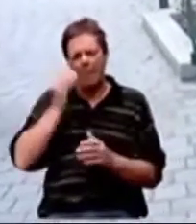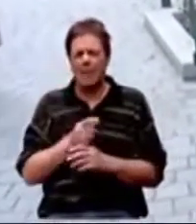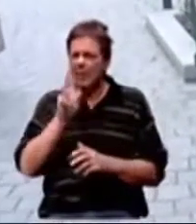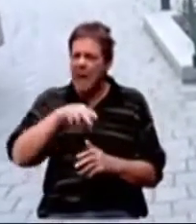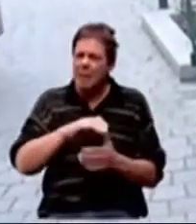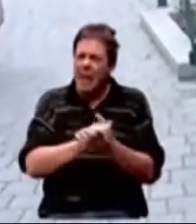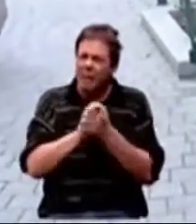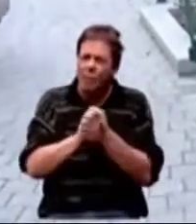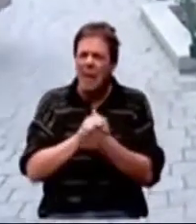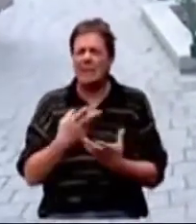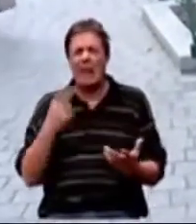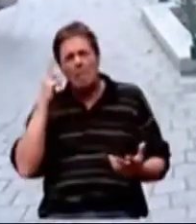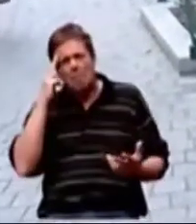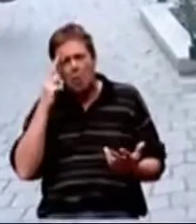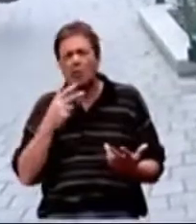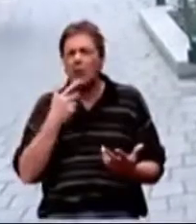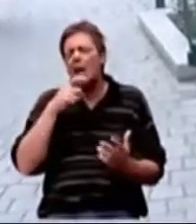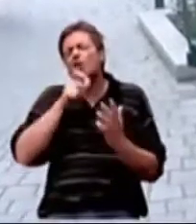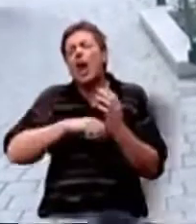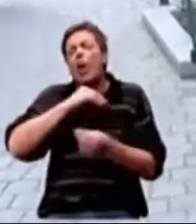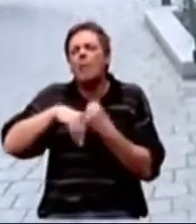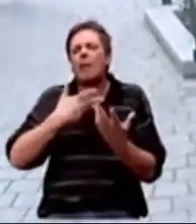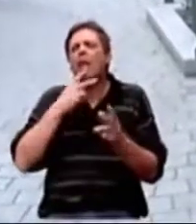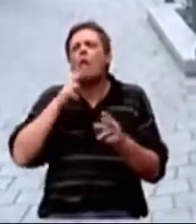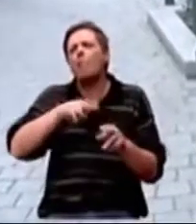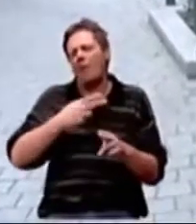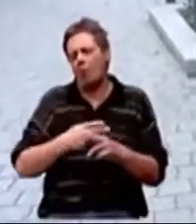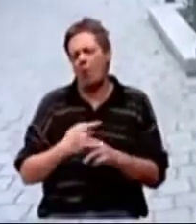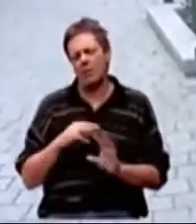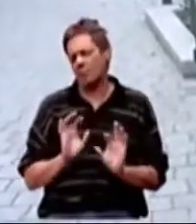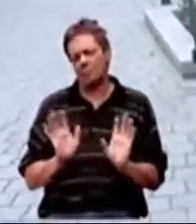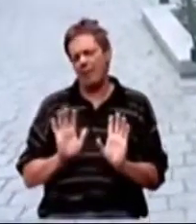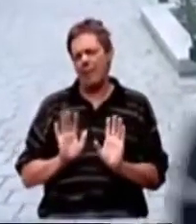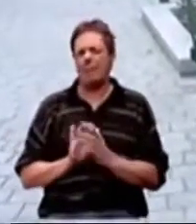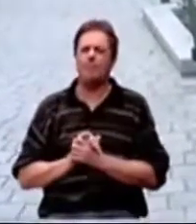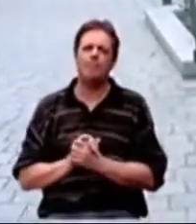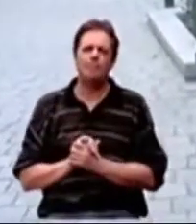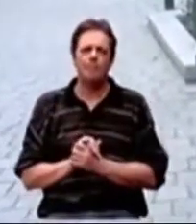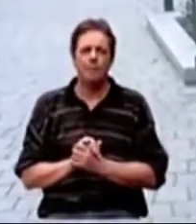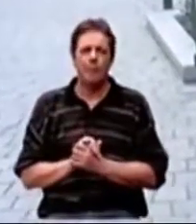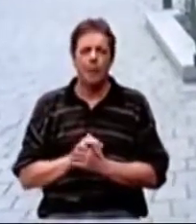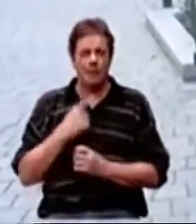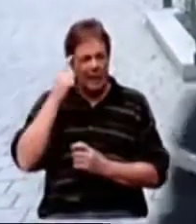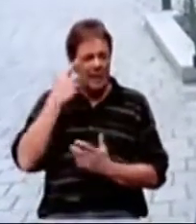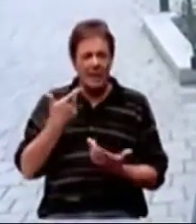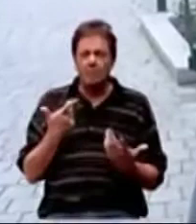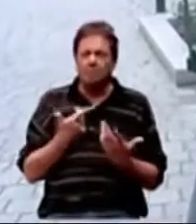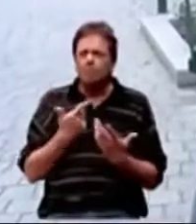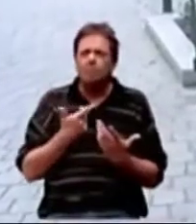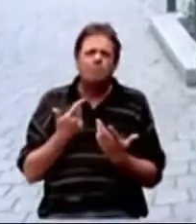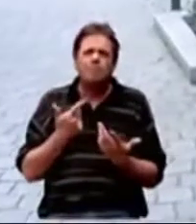prijatelja, poznanika ili člana obitelji koji se bori s ovom bolešću? Ne, nemam. Nemam takvih. A znate li koji su neke od simptoma?